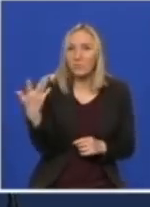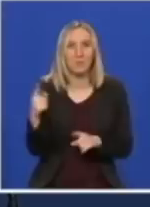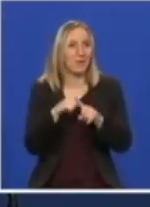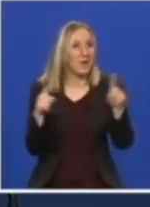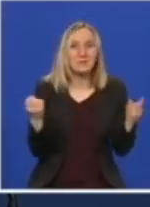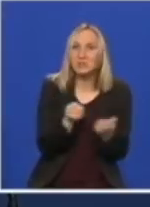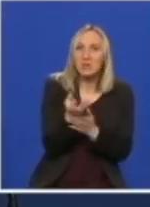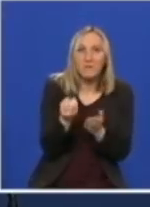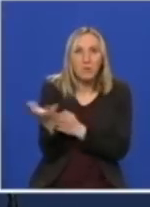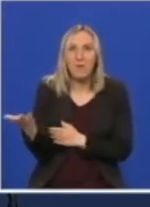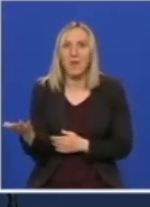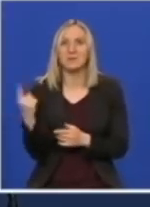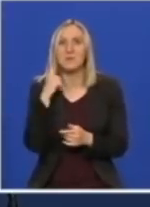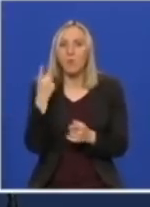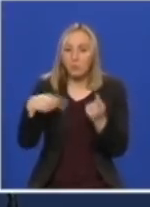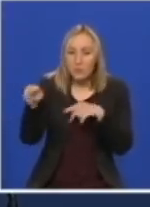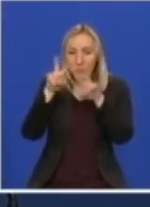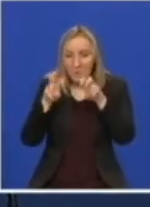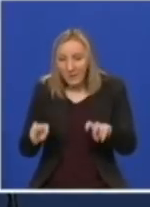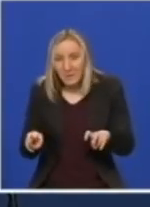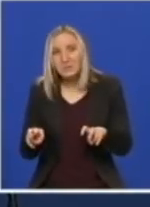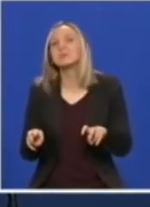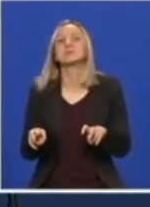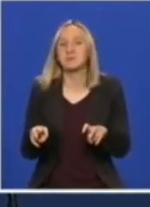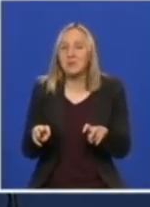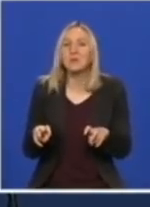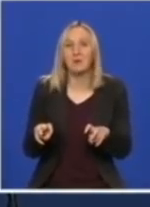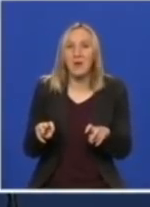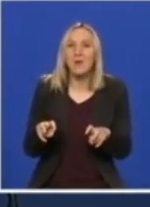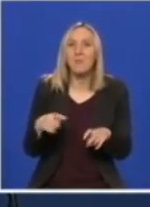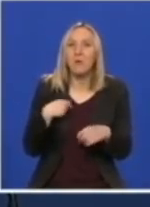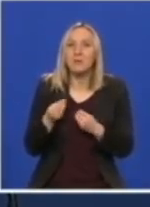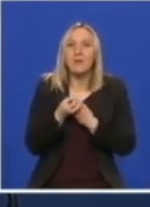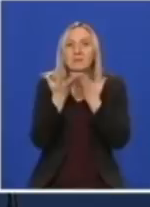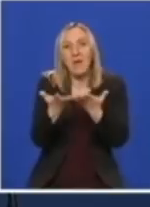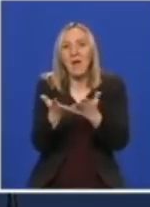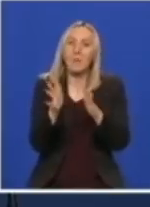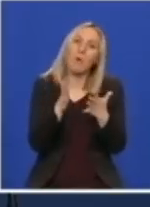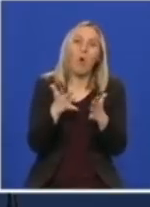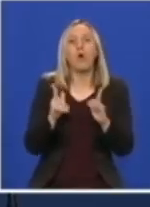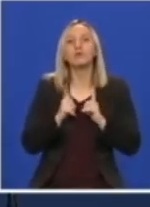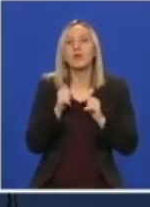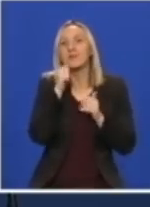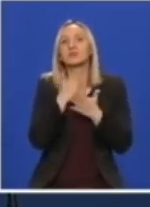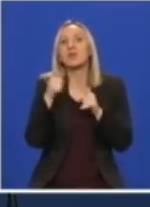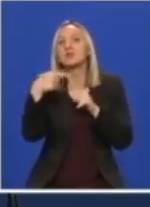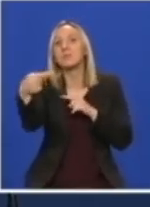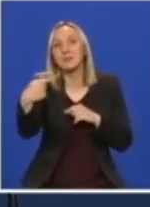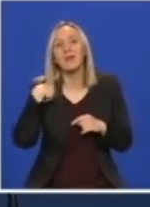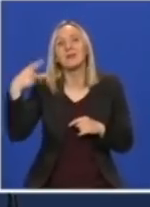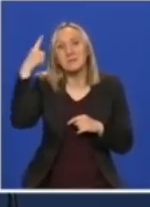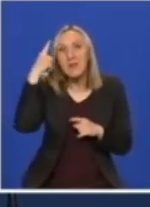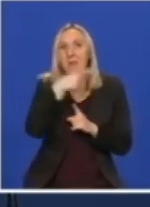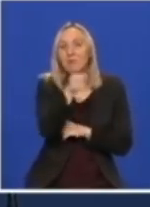informacijama, a onda pokušavamo to da analiziramo, prevedemo u neke brojeve i da damo neka predviđanja i očekivanja jer znamo da vas to